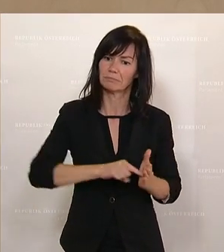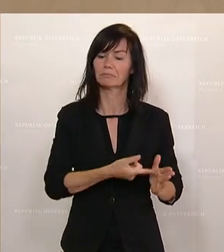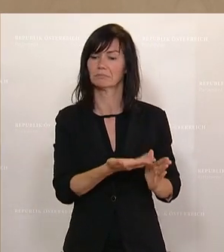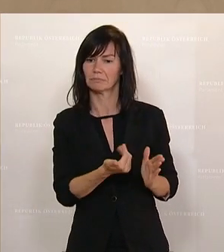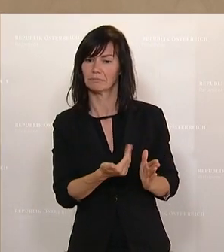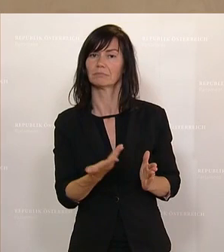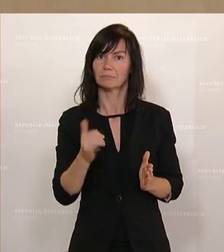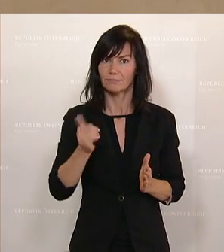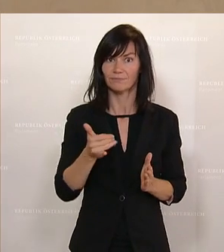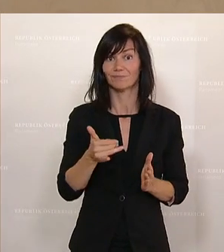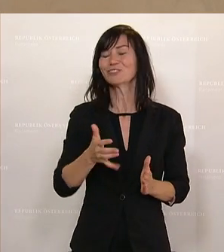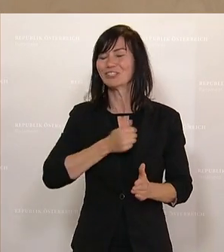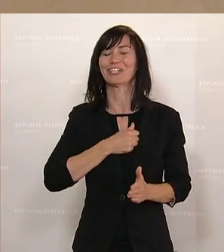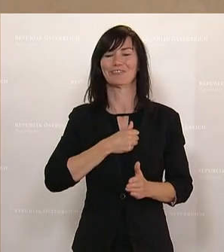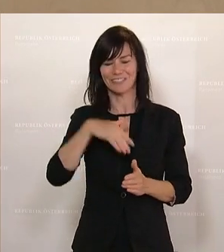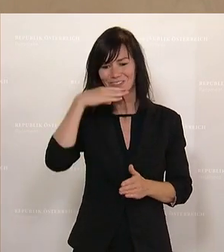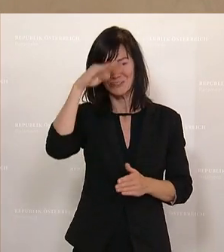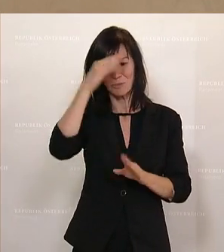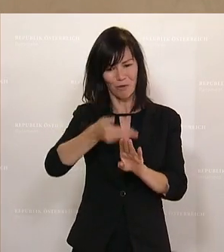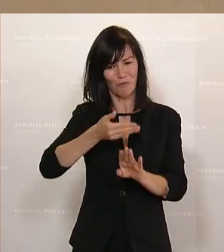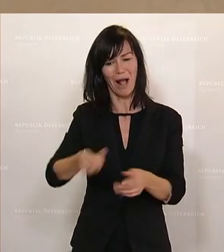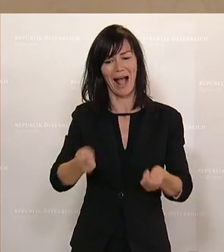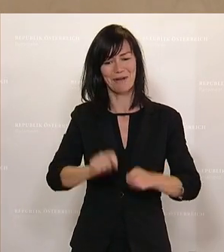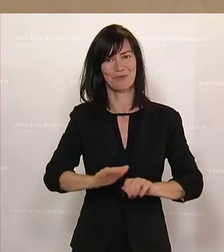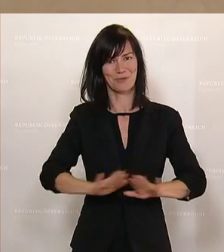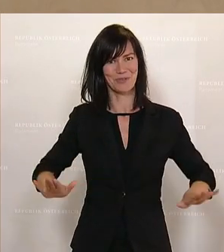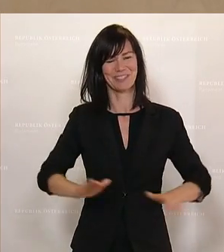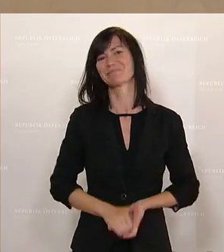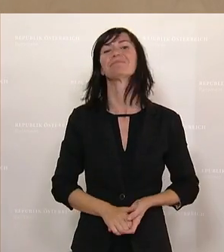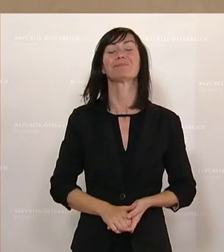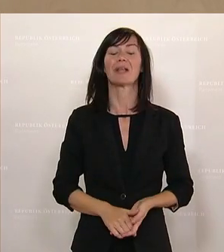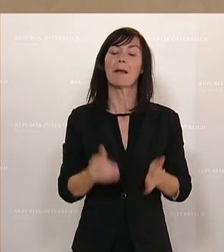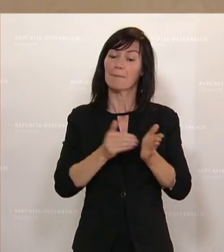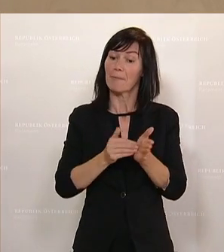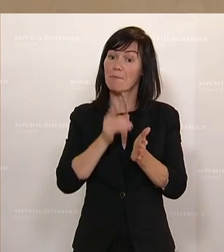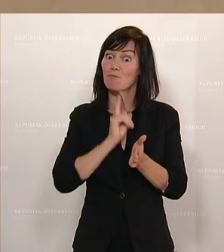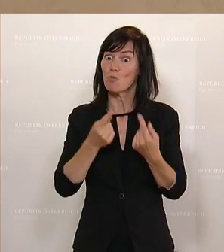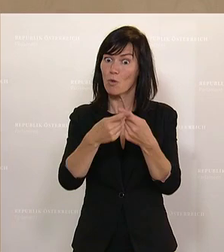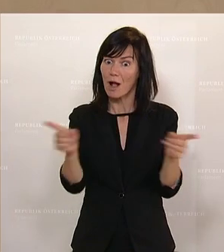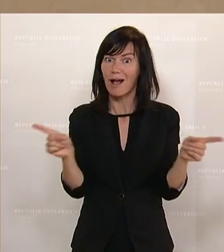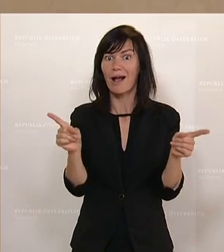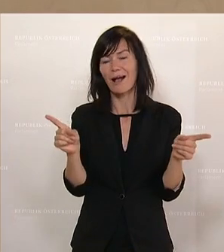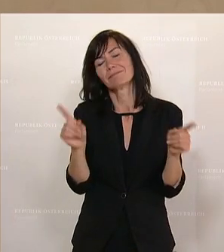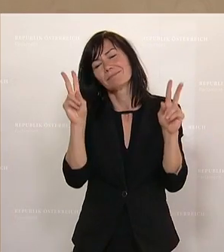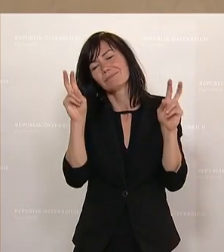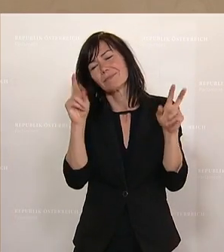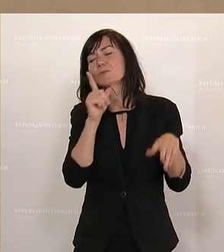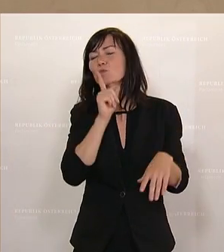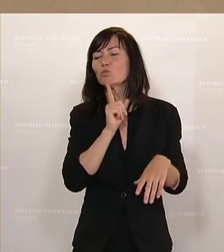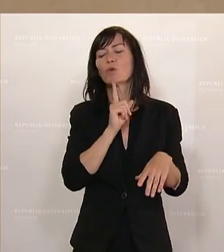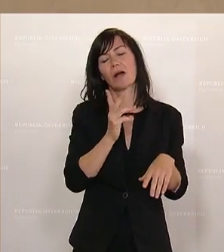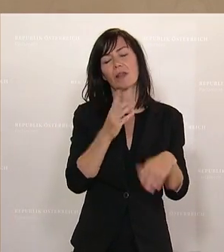Und das passiert heute. Jetzt braucht es nur unter Anführungszeichen noch neun Landtage.